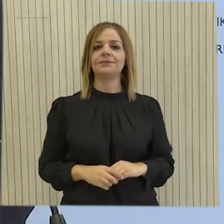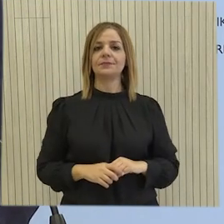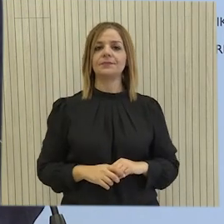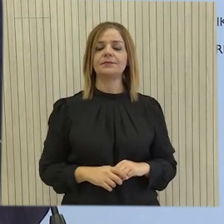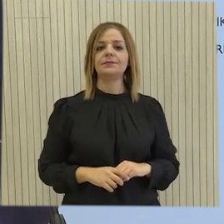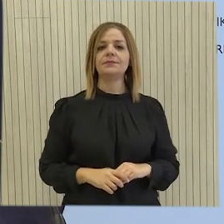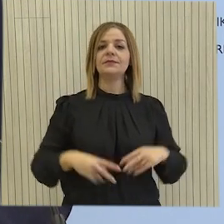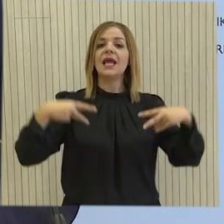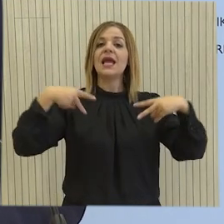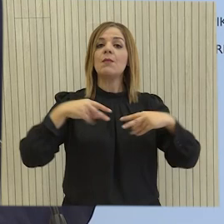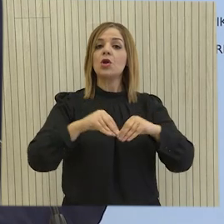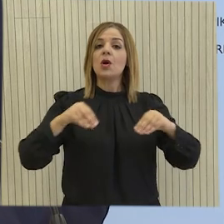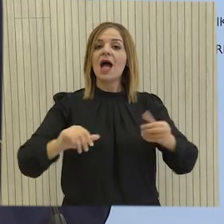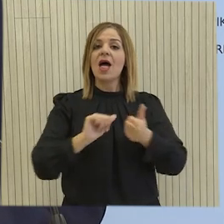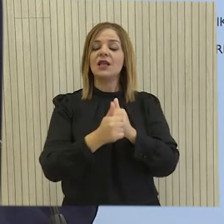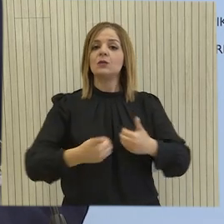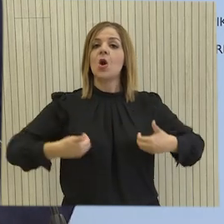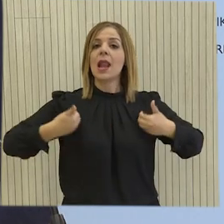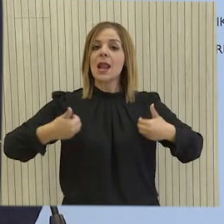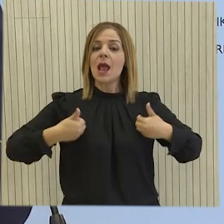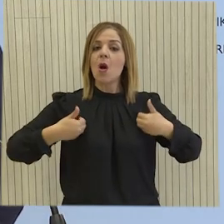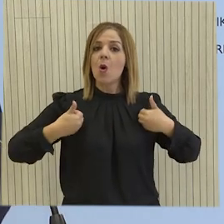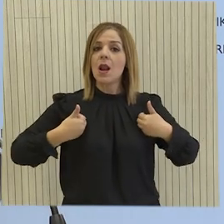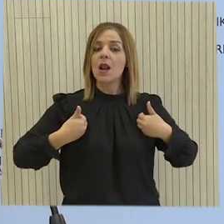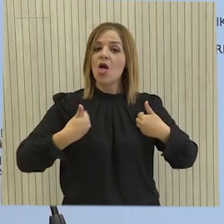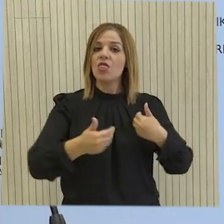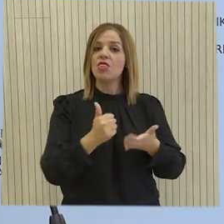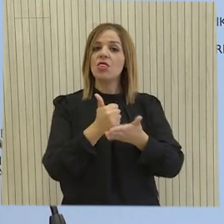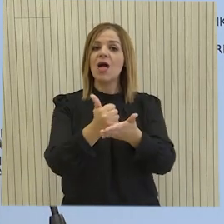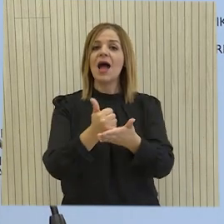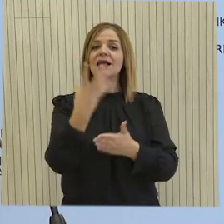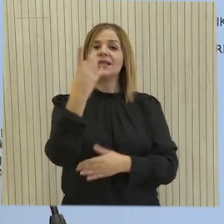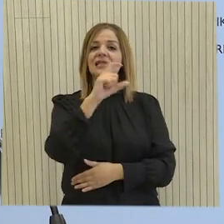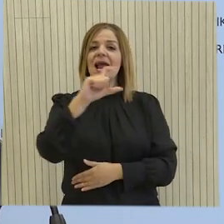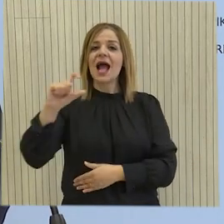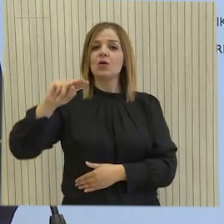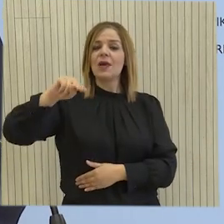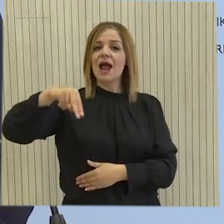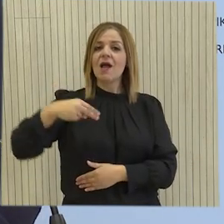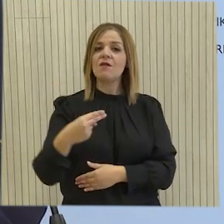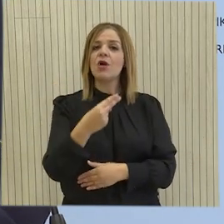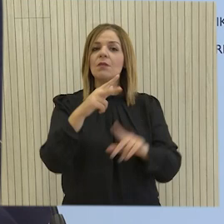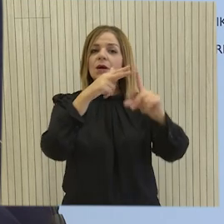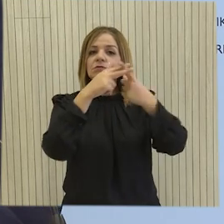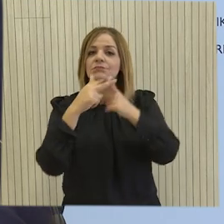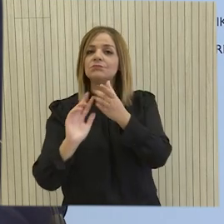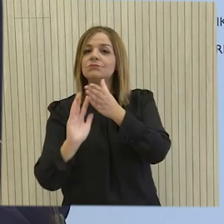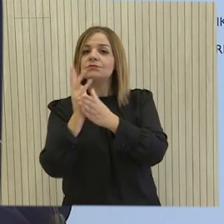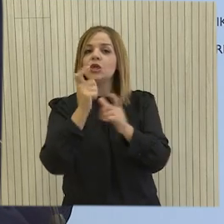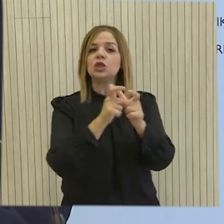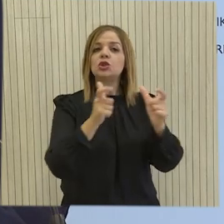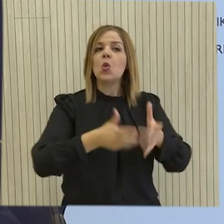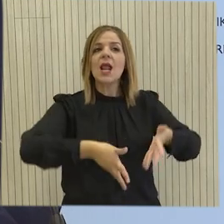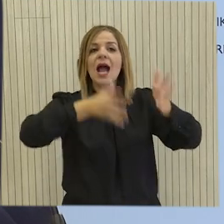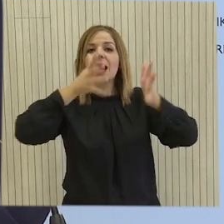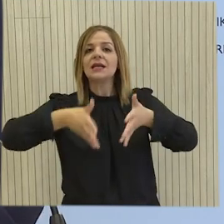Το Υπουργείο Παιδείας, Αθλητισμού και Νεολαίας θα χορηγήσει ποσό ύψους 4 εκατομμυρίων ευρώ για συντηρήσεις και βελτιώσεις σχολικών